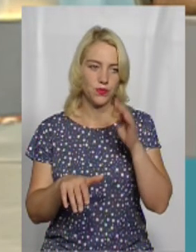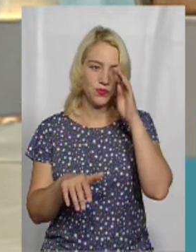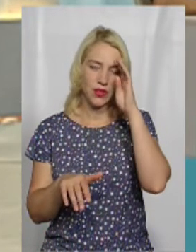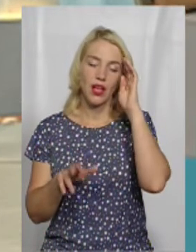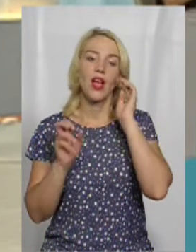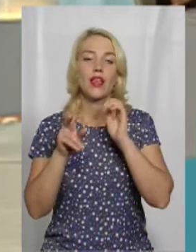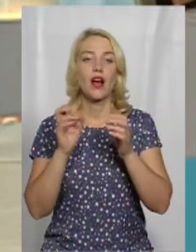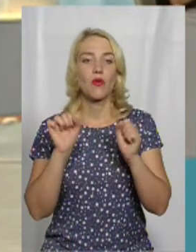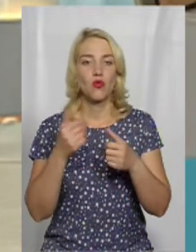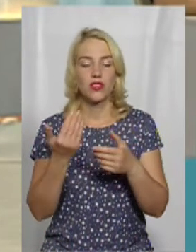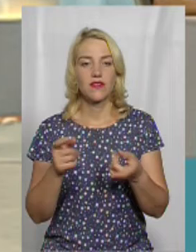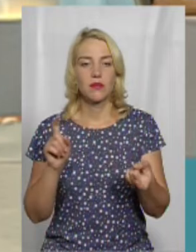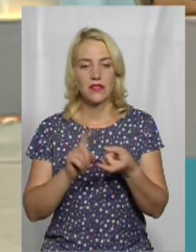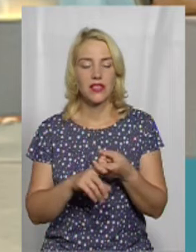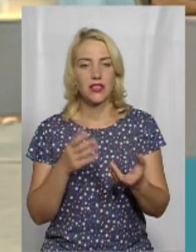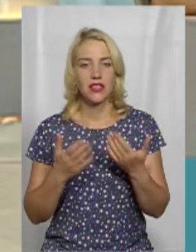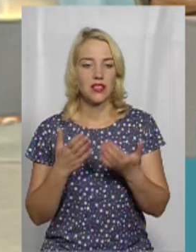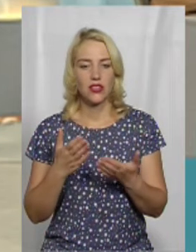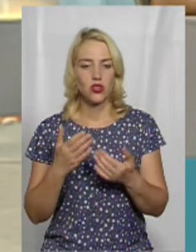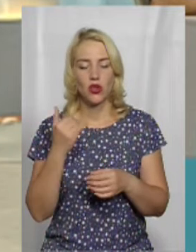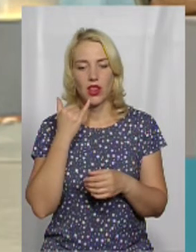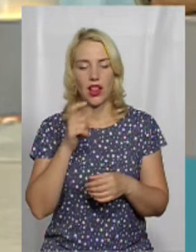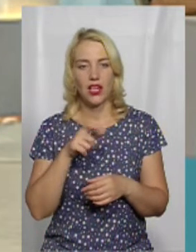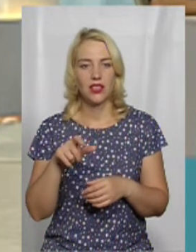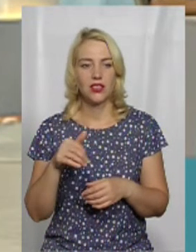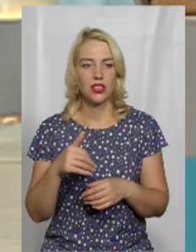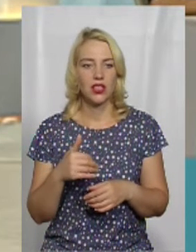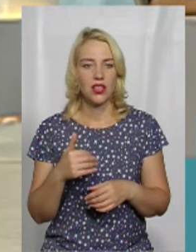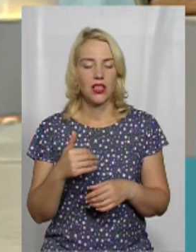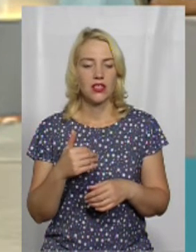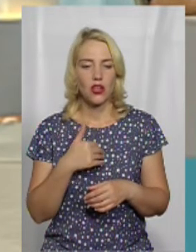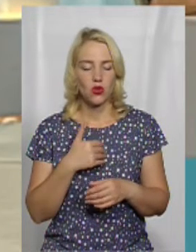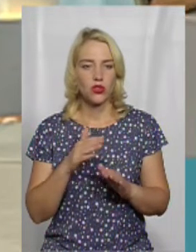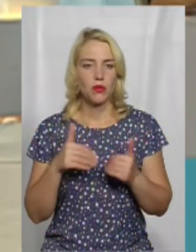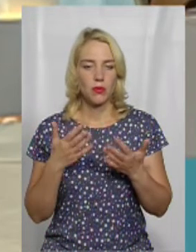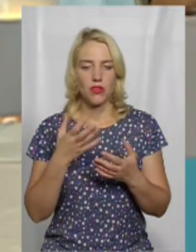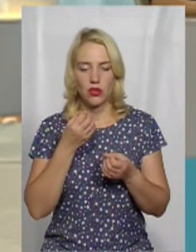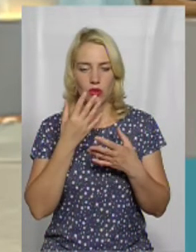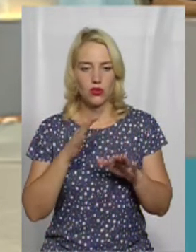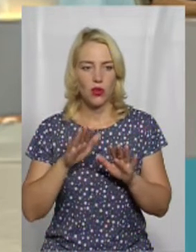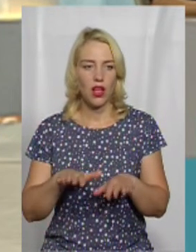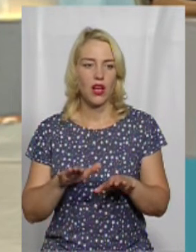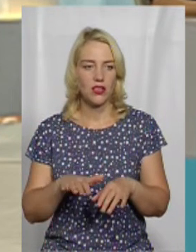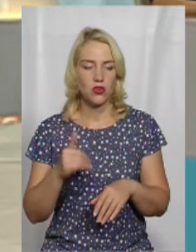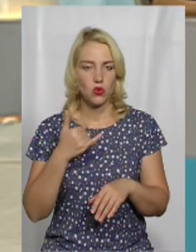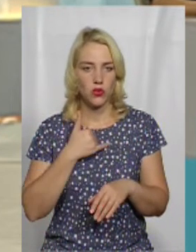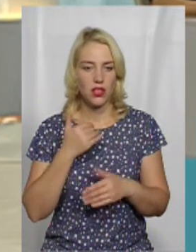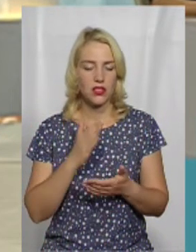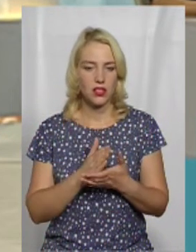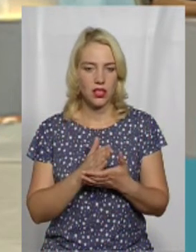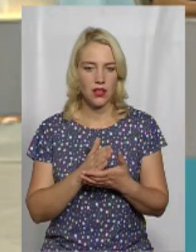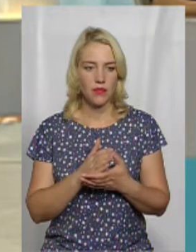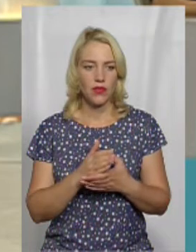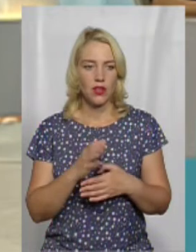можна зв'язатись, якщо телеглядачі хочуть запропонувати локацію? Куди дзвонити або писати? Відповідайте. У нас є